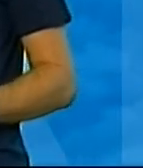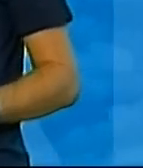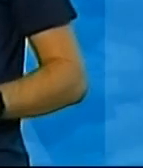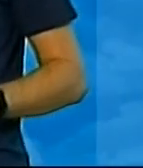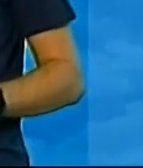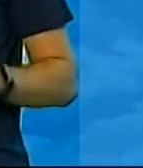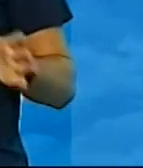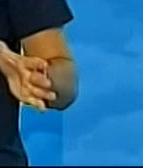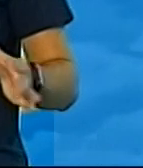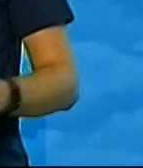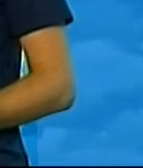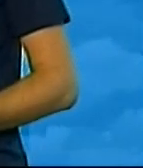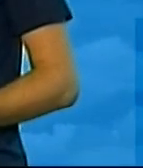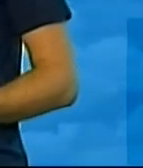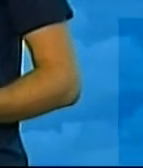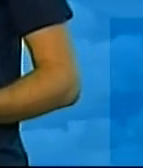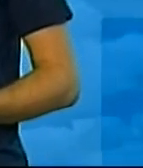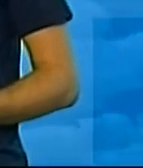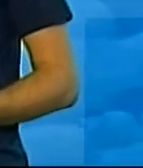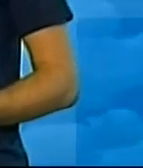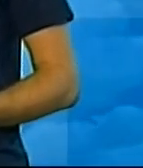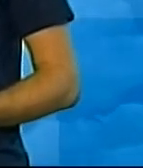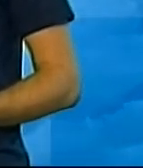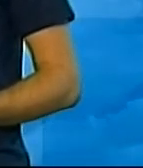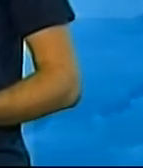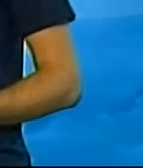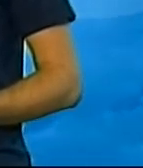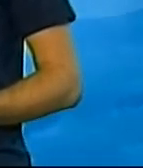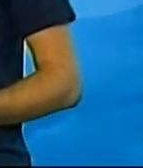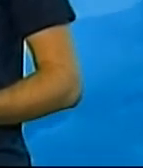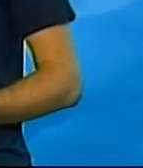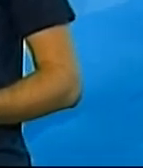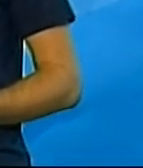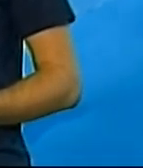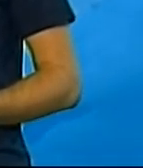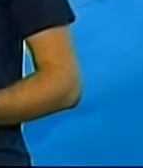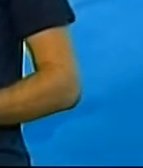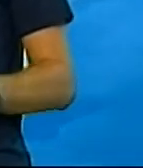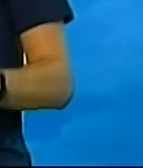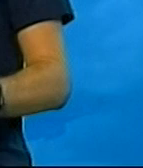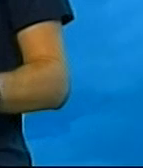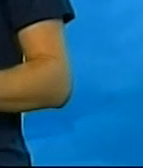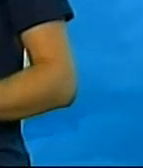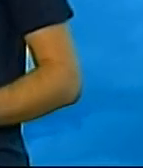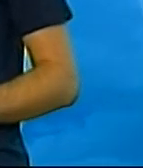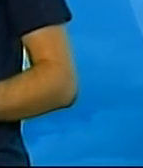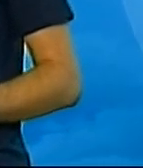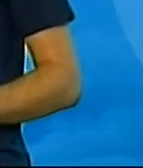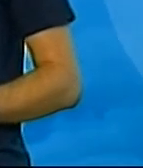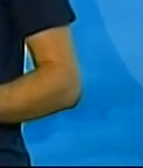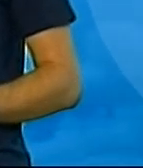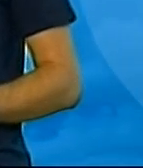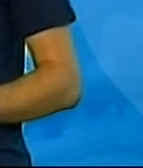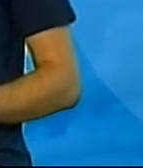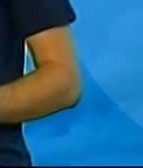показуватиме 15-17 градусів, а в день від 29 до 31 градуса вище нуля. По місту температура